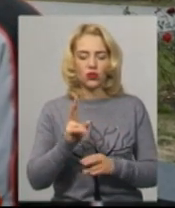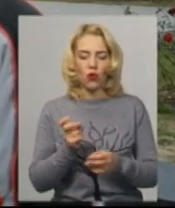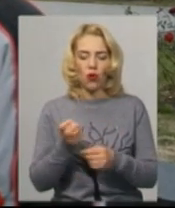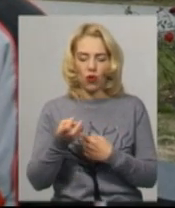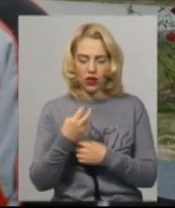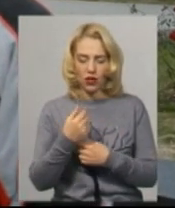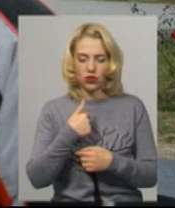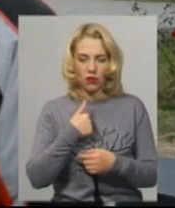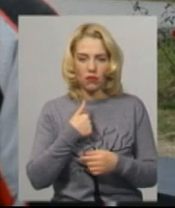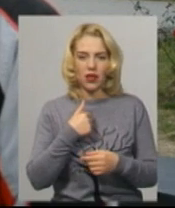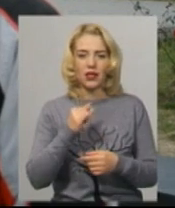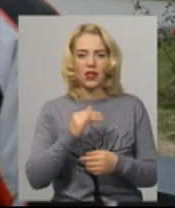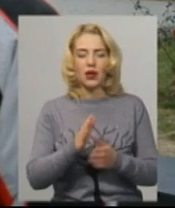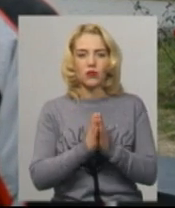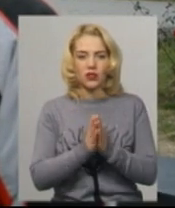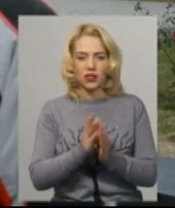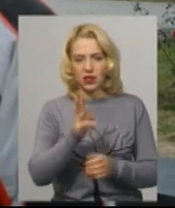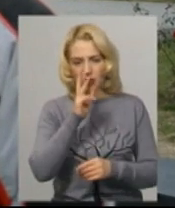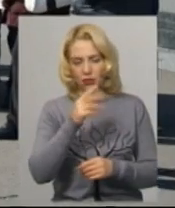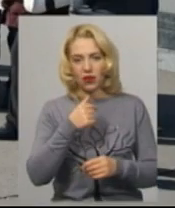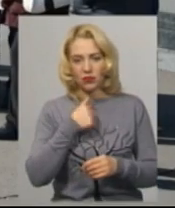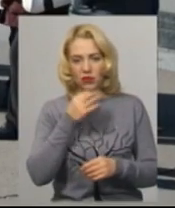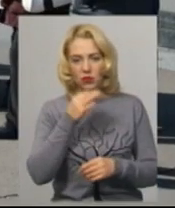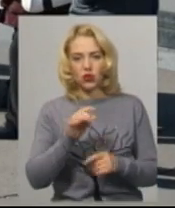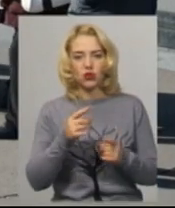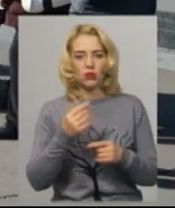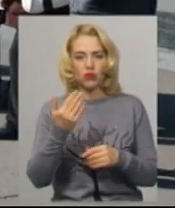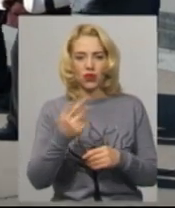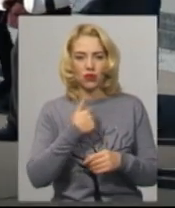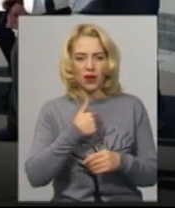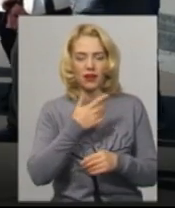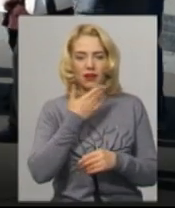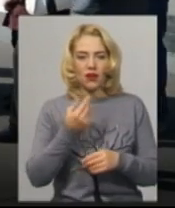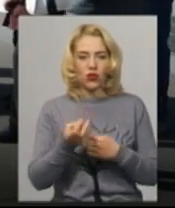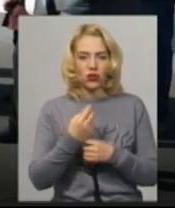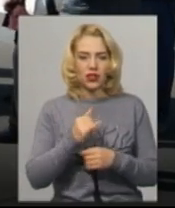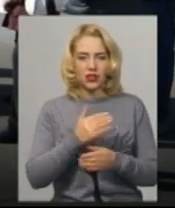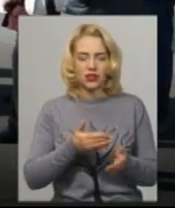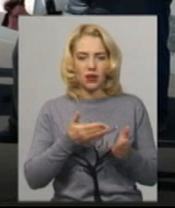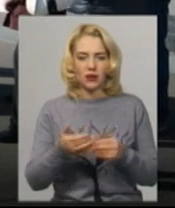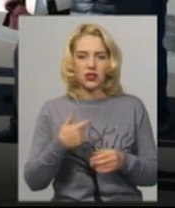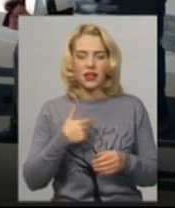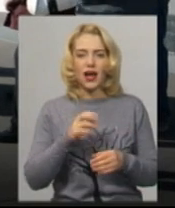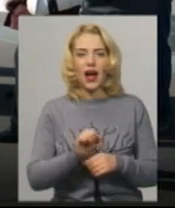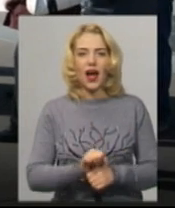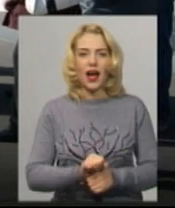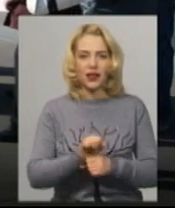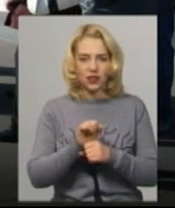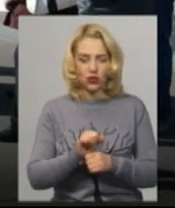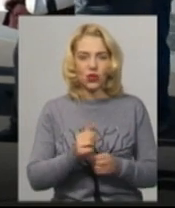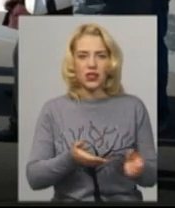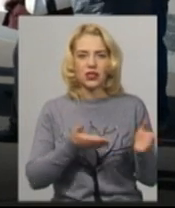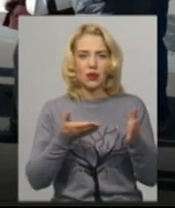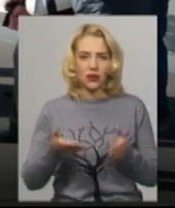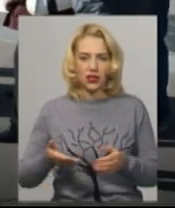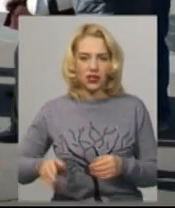а до нас сказав, що ви не ходили і не попросили в мене. На акцію протестувальники запросили директора підприємства Сергія Кириченка,